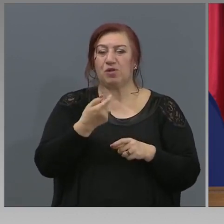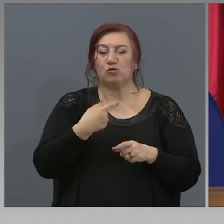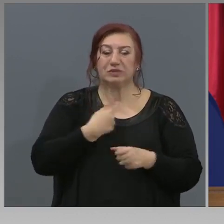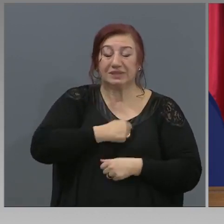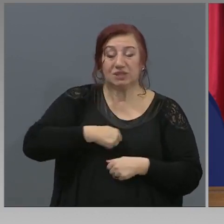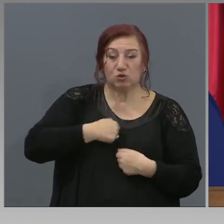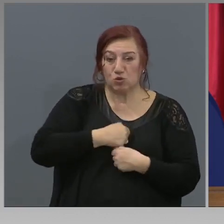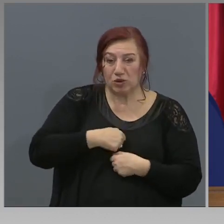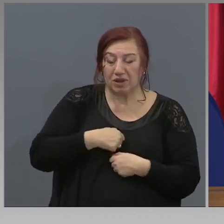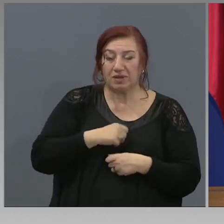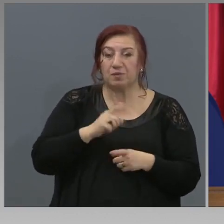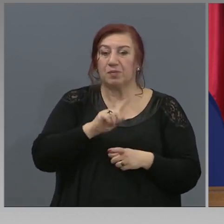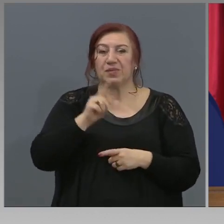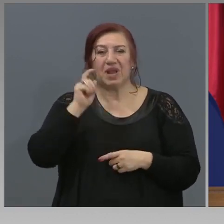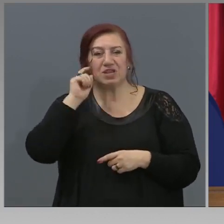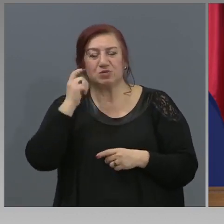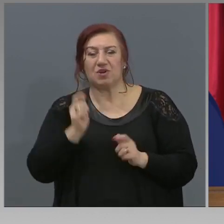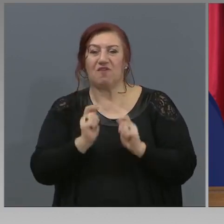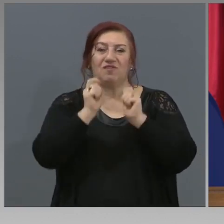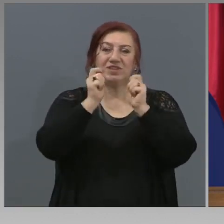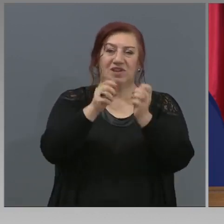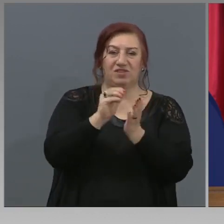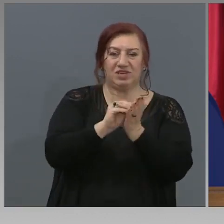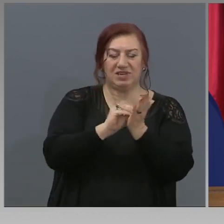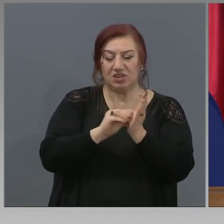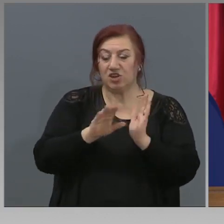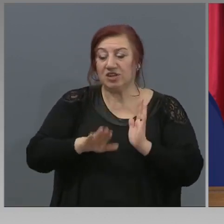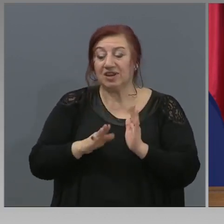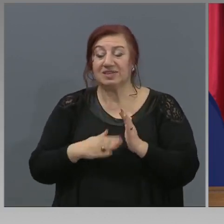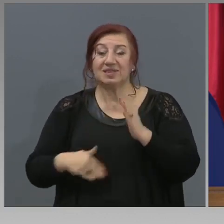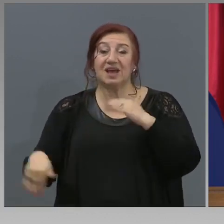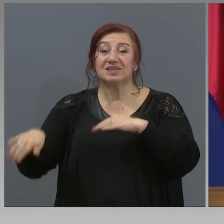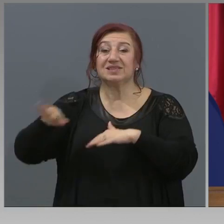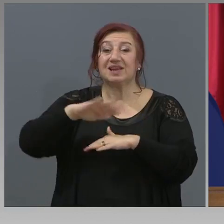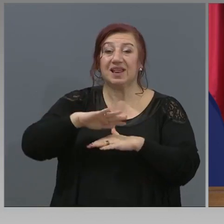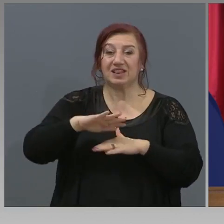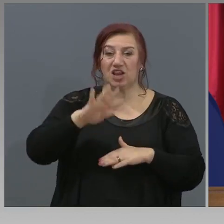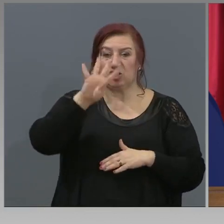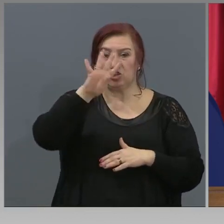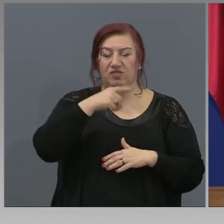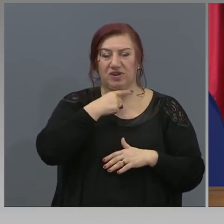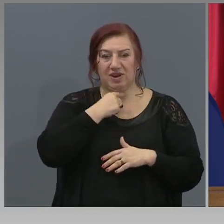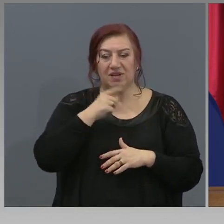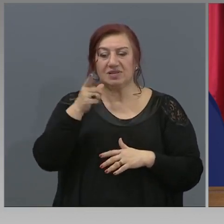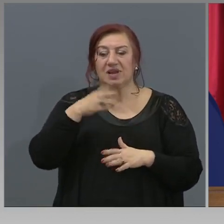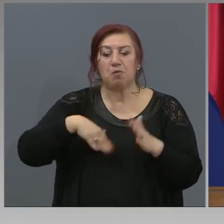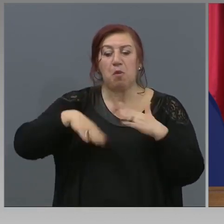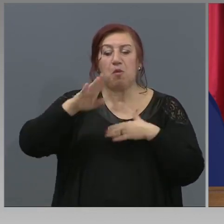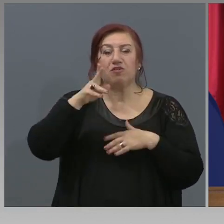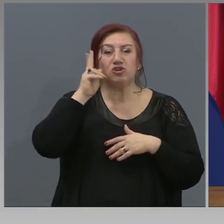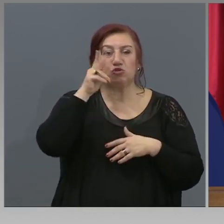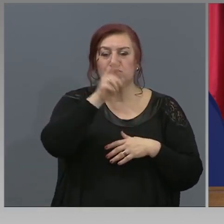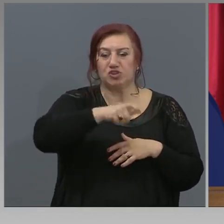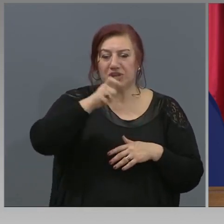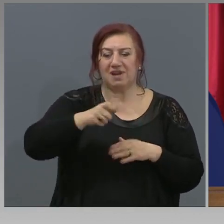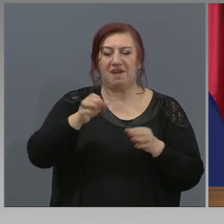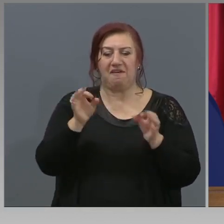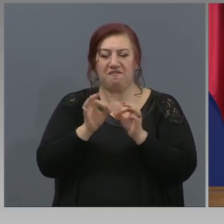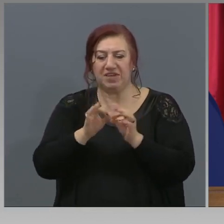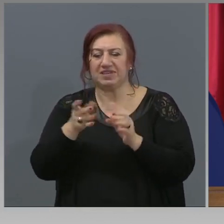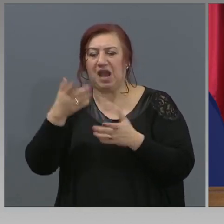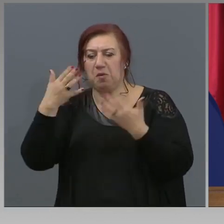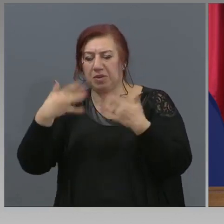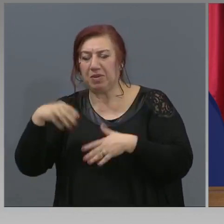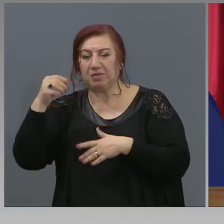съобразяване на въздлагането на задачи, особено на децата след четвърти клас, която се работи с повече на броя учитири, а не с